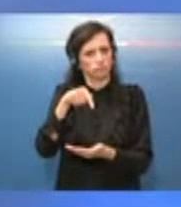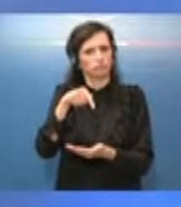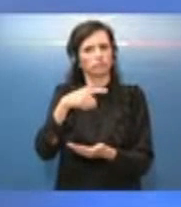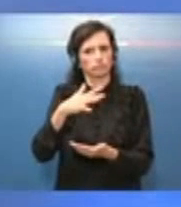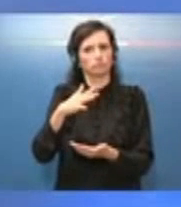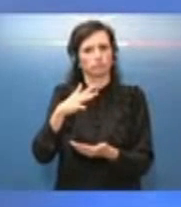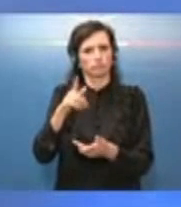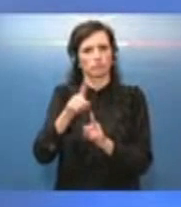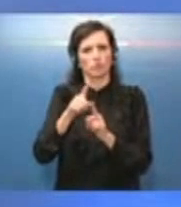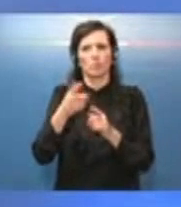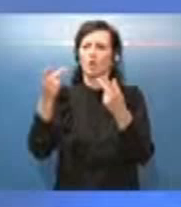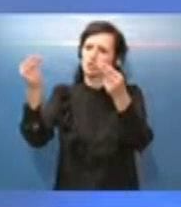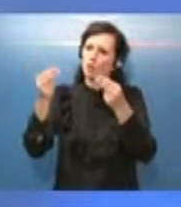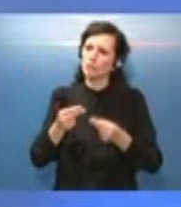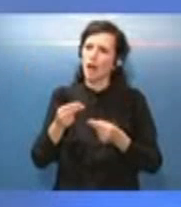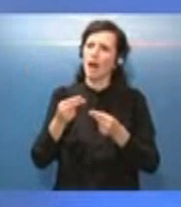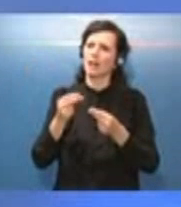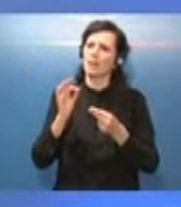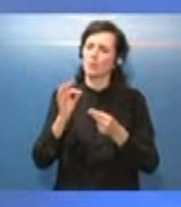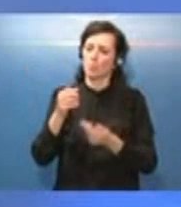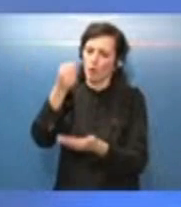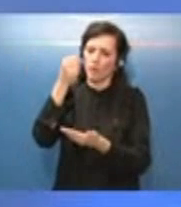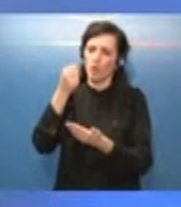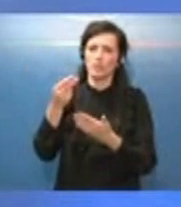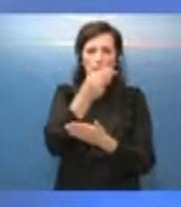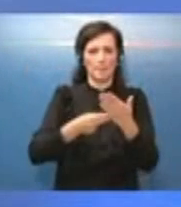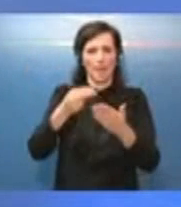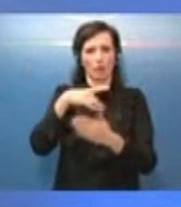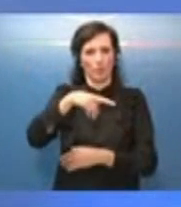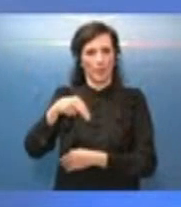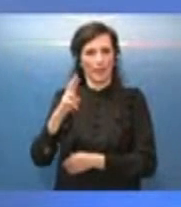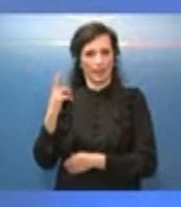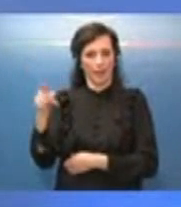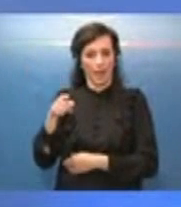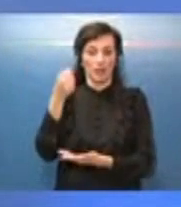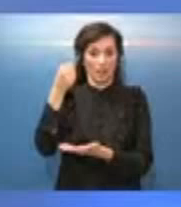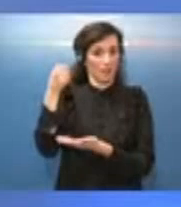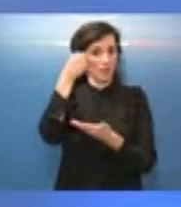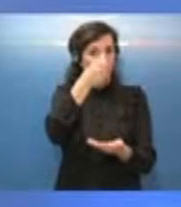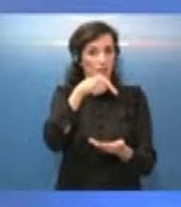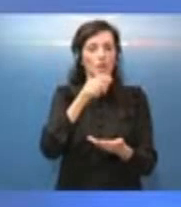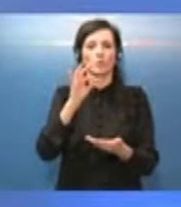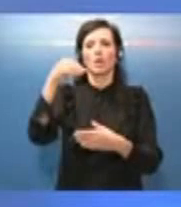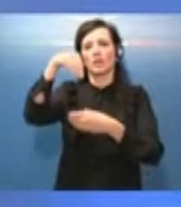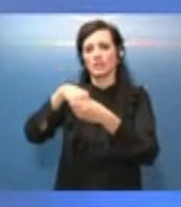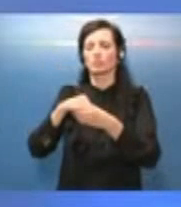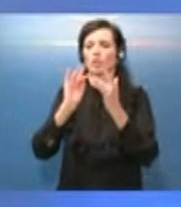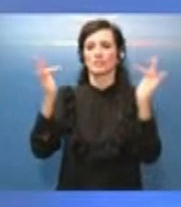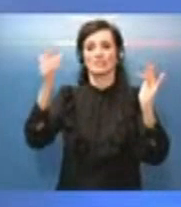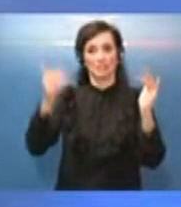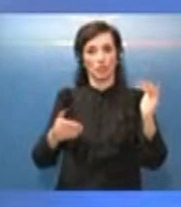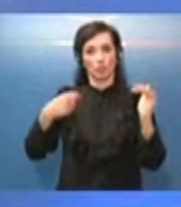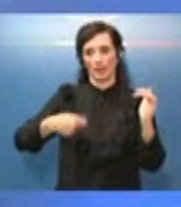totale dei fondi del piano e quindi quello che metteremo sul sito della Presidenza sarà la